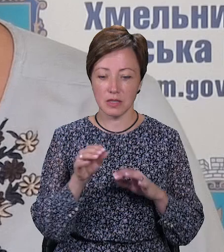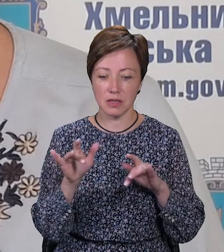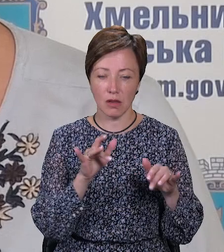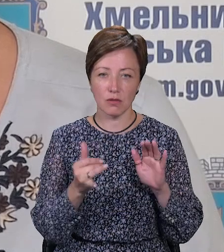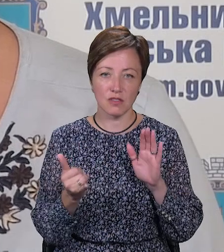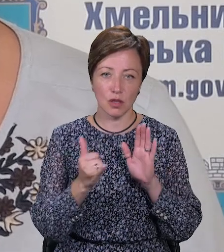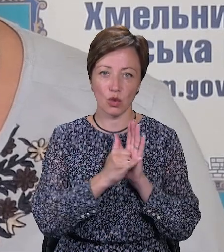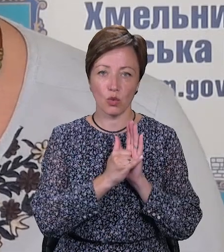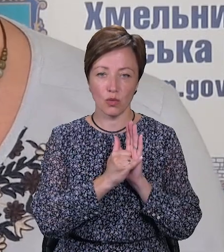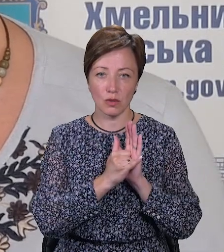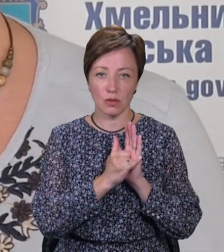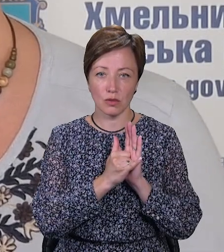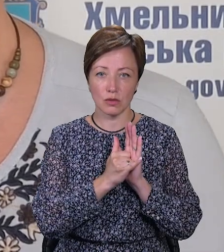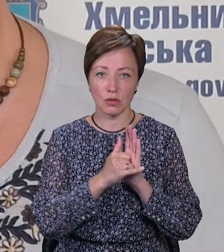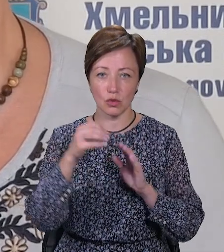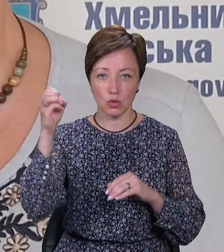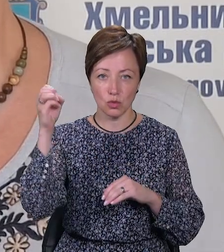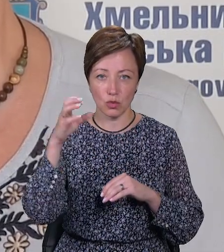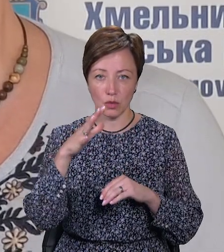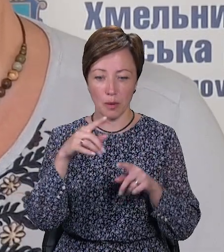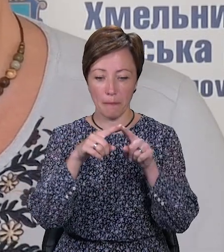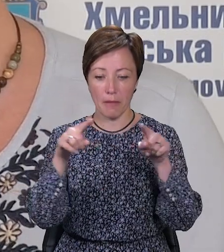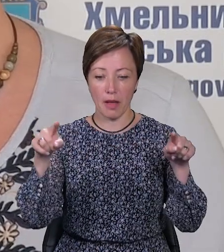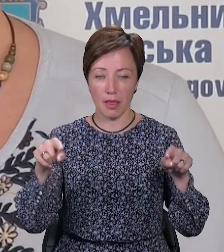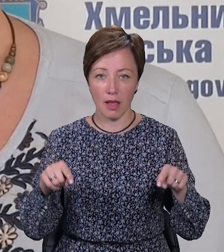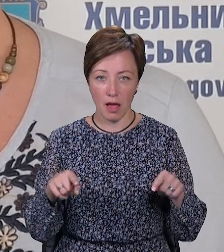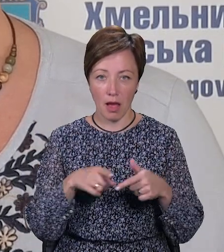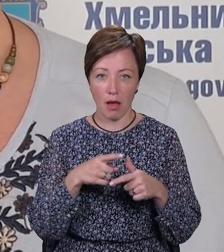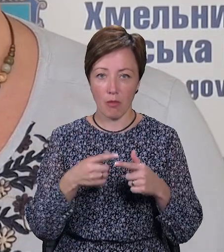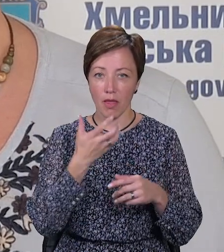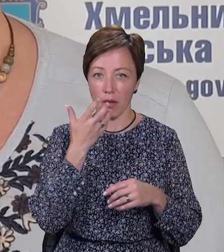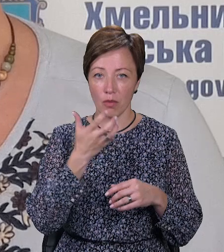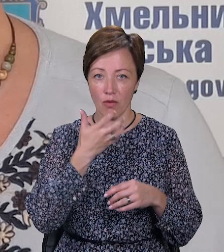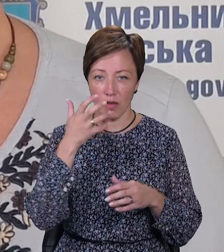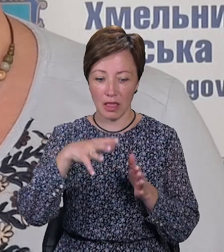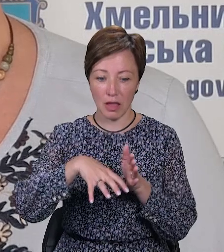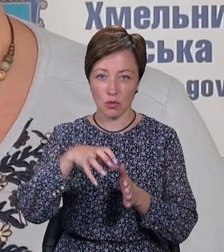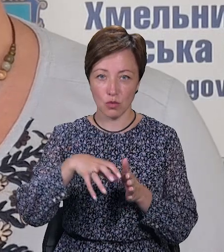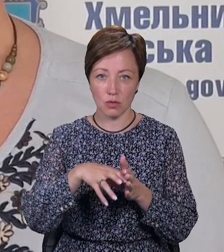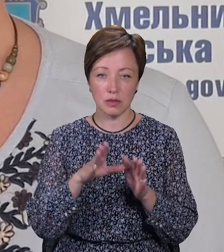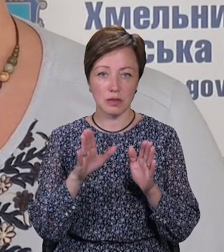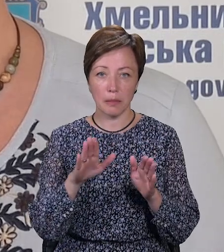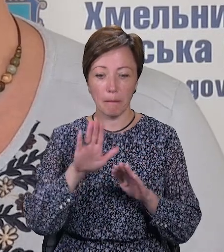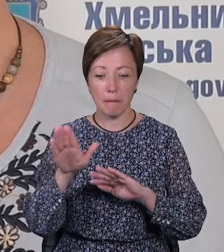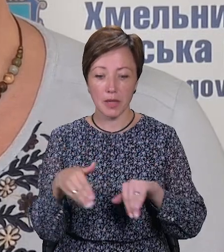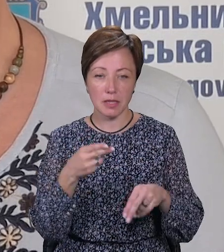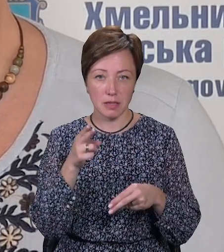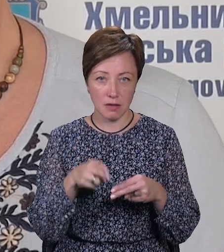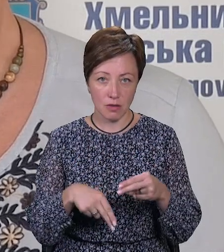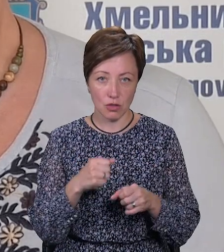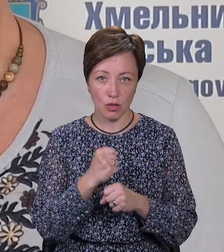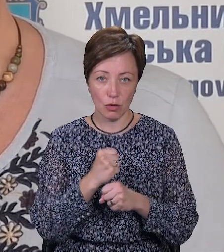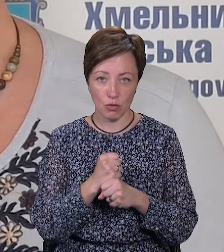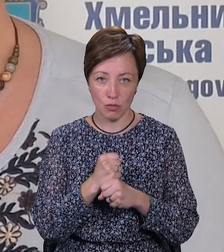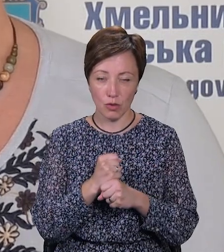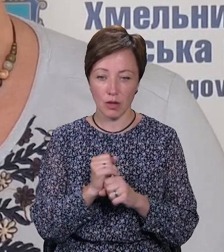встановленню сонячних панелей або теплових насосів виключно після завершення робіт